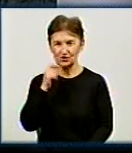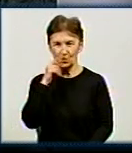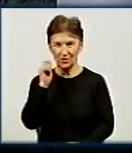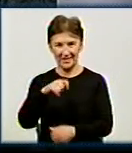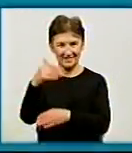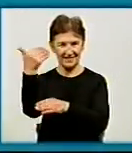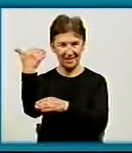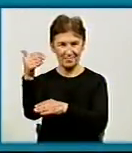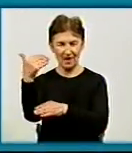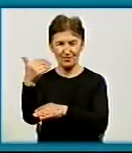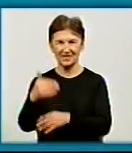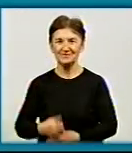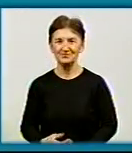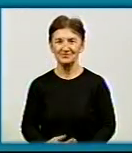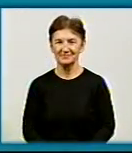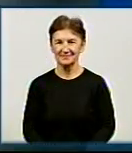риб над Аргентиною.